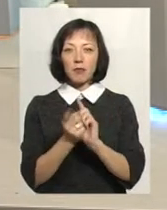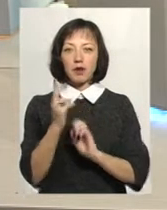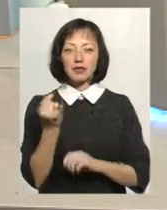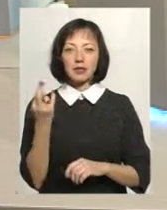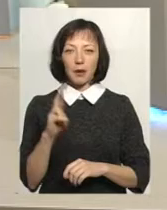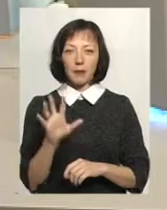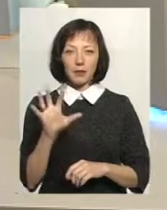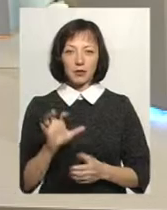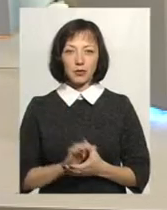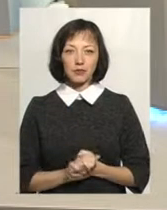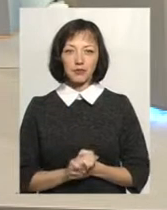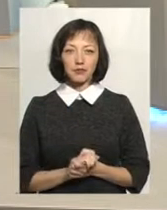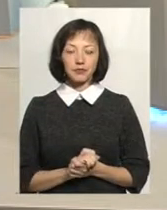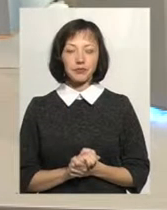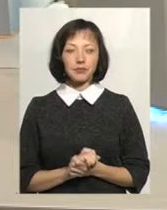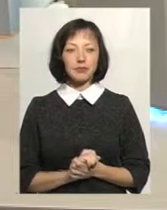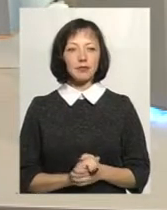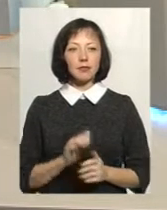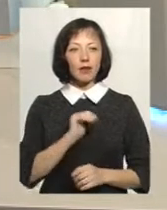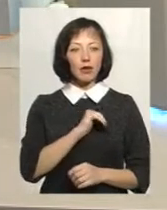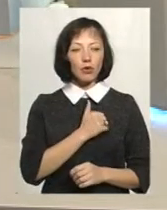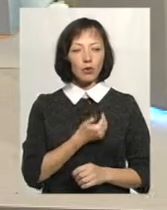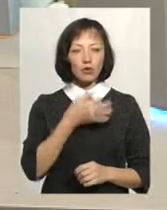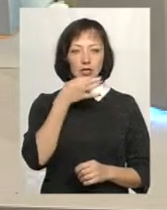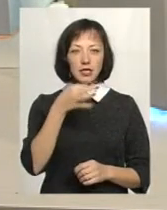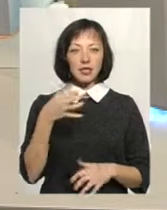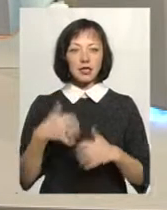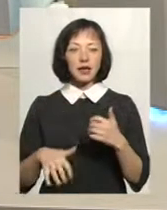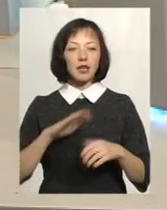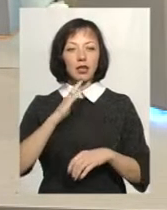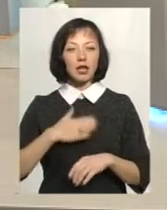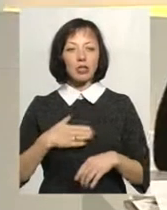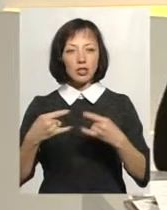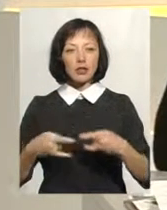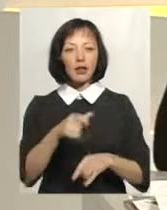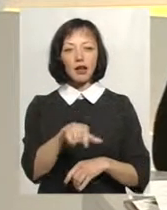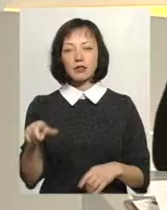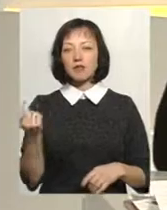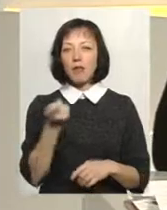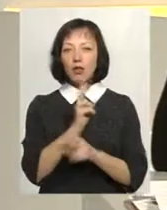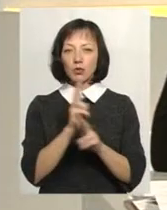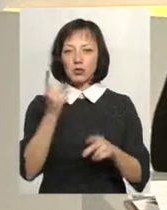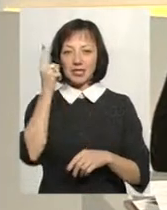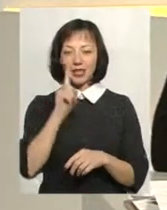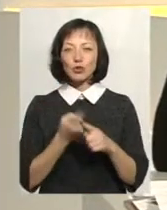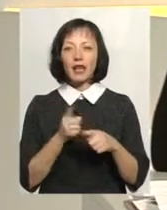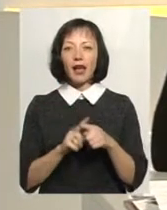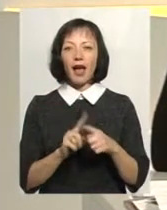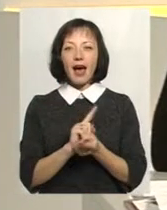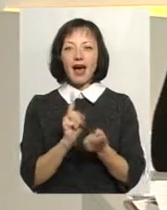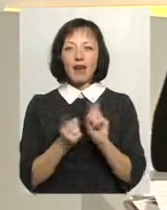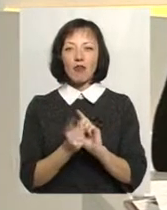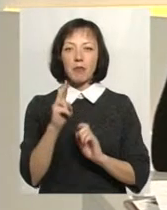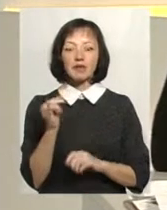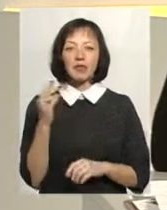500. Хочу сказати, що, мабуть, серед наших телеглядачів мало хто знає, що таке реформація і король вона